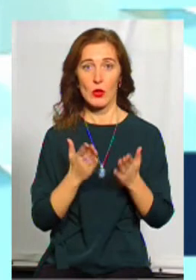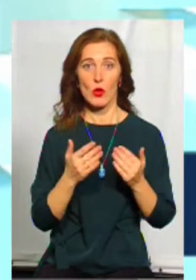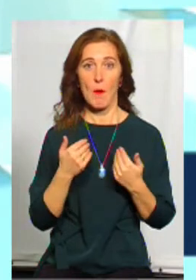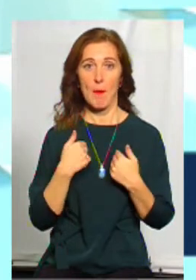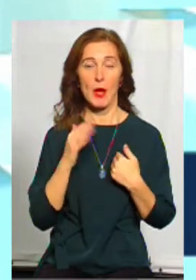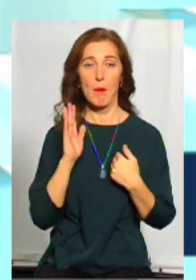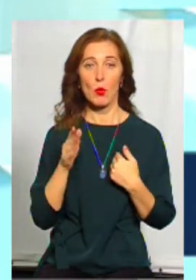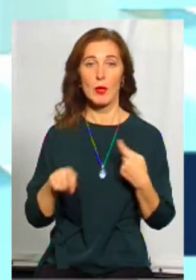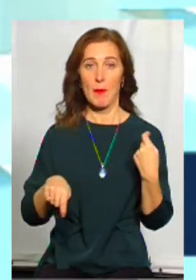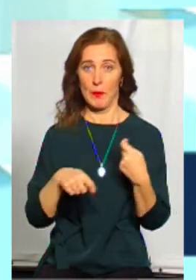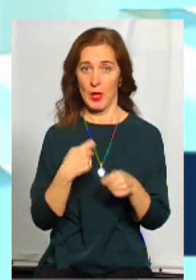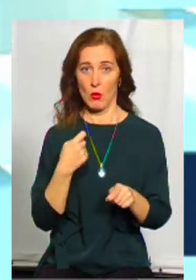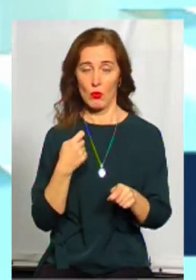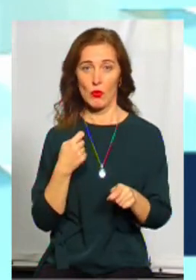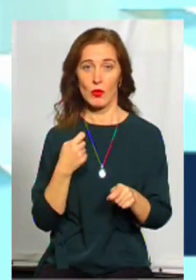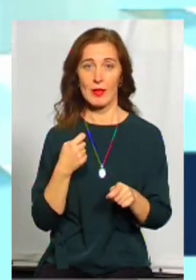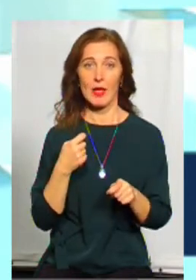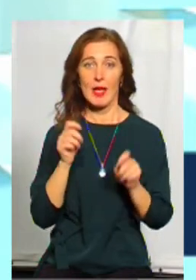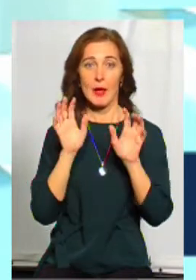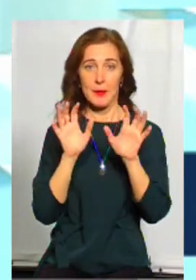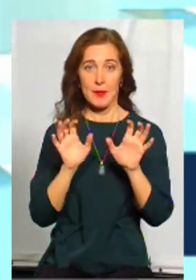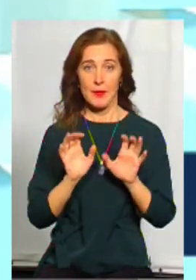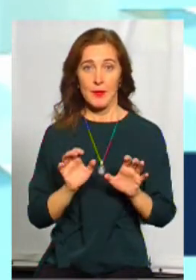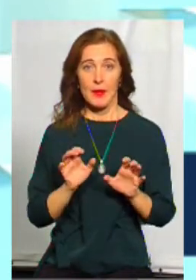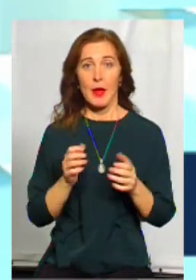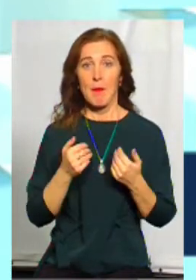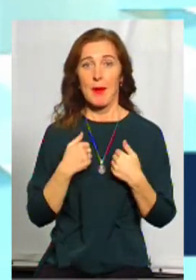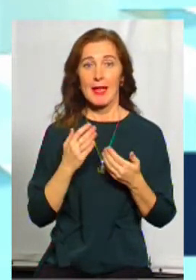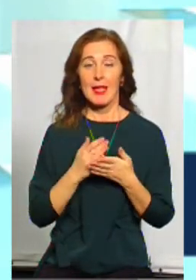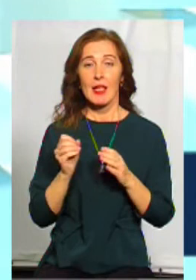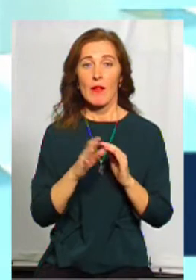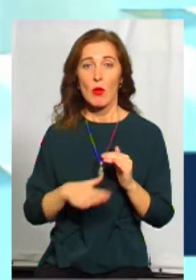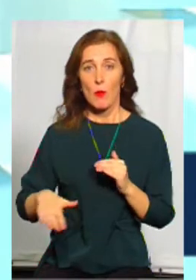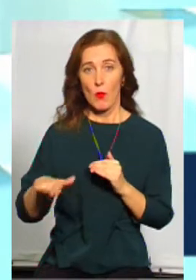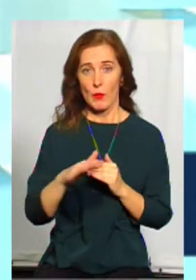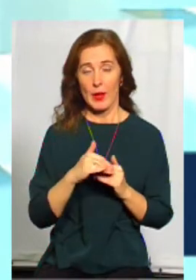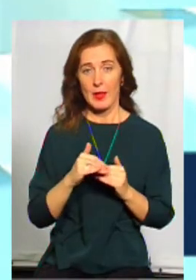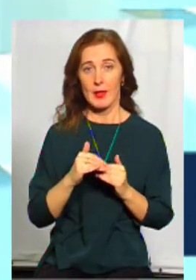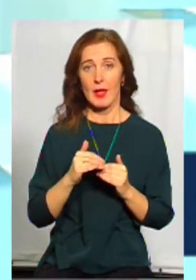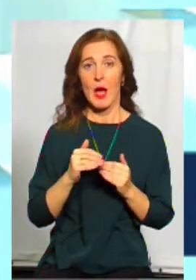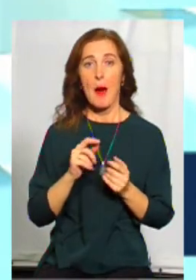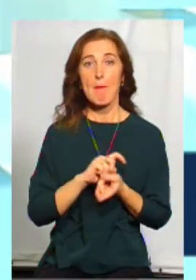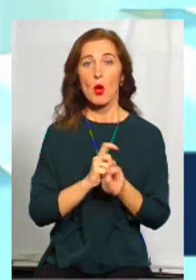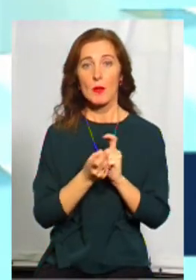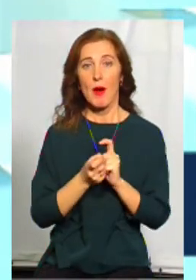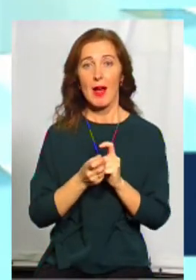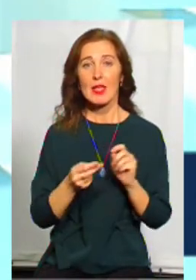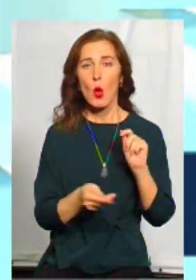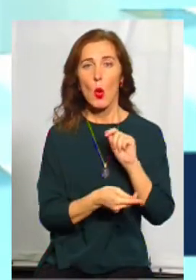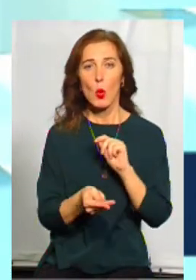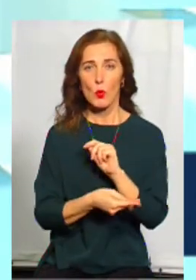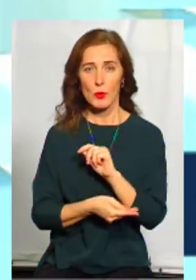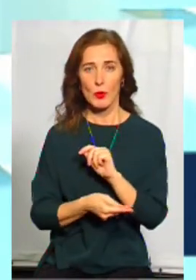проєвропейський цивілізований метод боротьби з корупцією, боротьби з порушенням